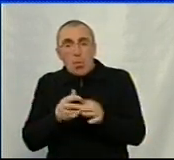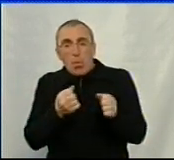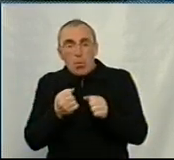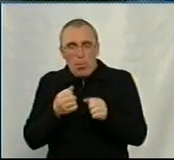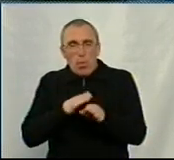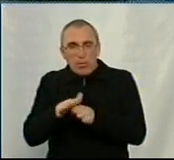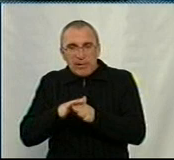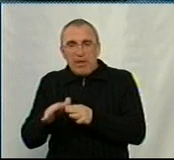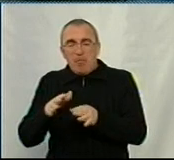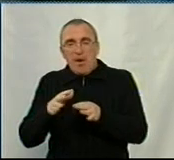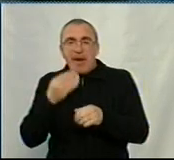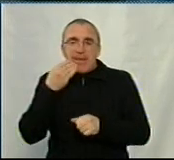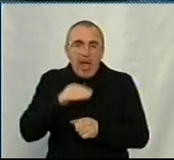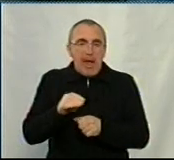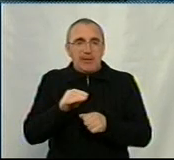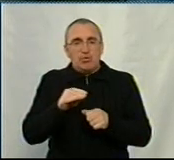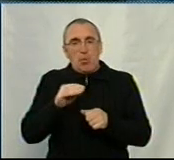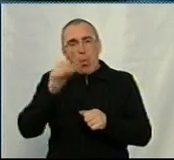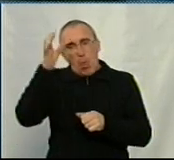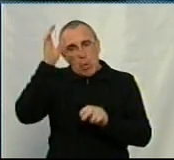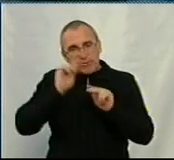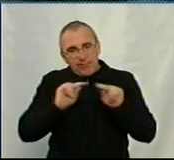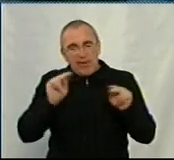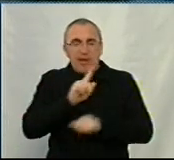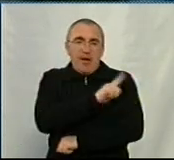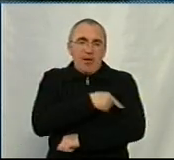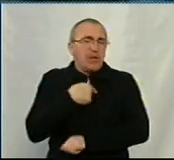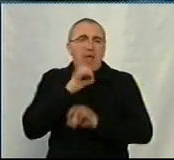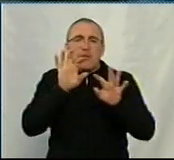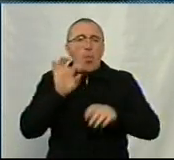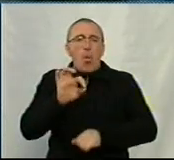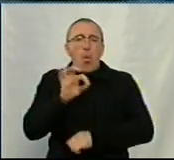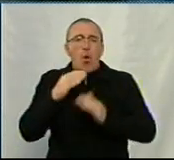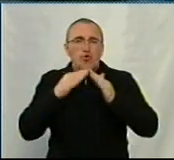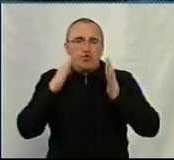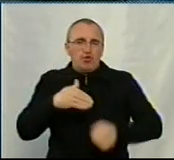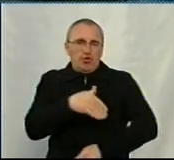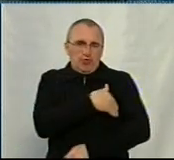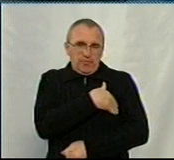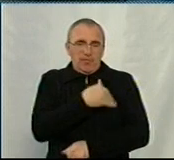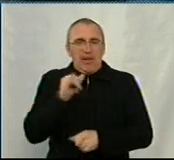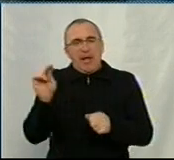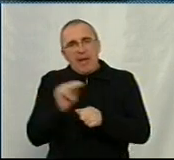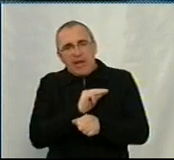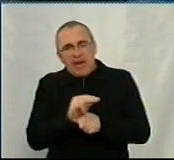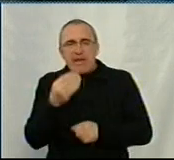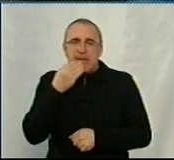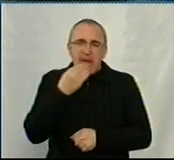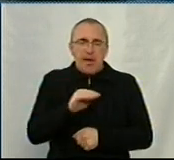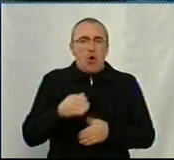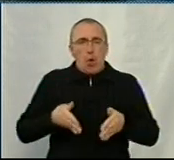якісно свою освіту та медицину. Я не говорю вже про житлово-комунальний сектор і не говорю вже про ремонт якісних